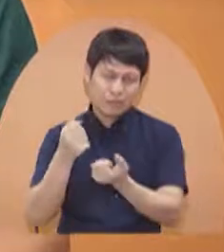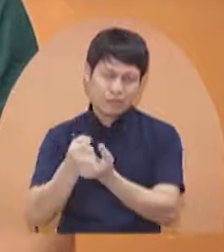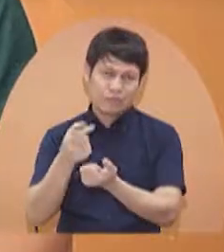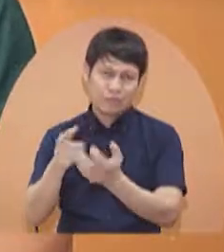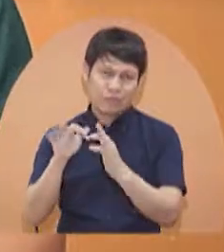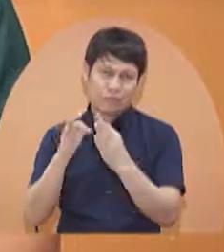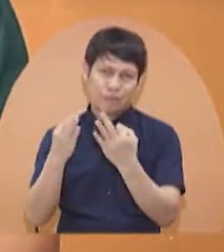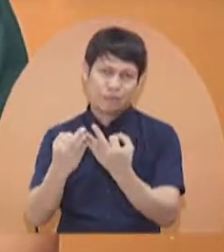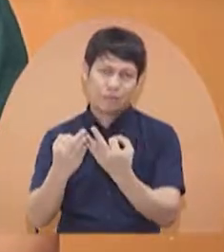makatulong sa kanyang pamilya. pudi kare pan mga asi The pan